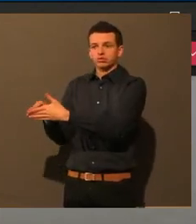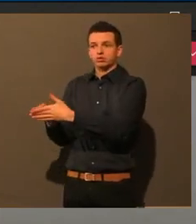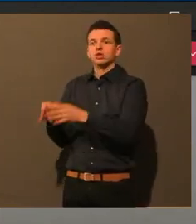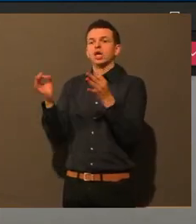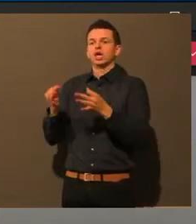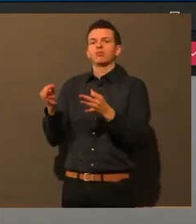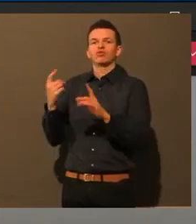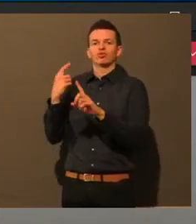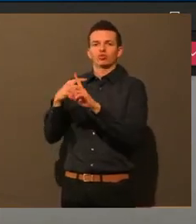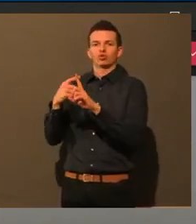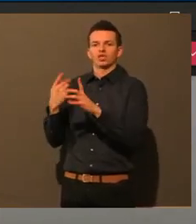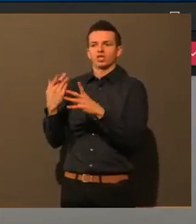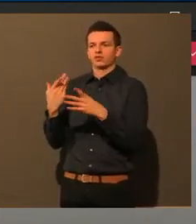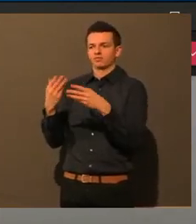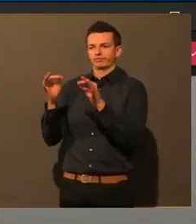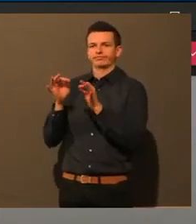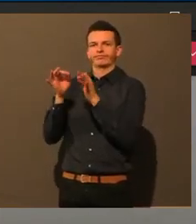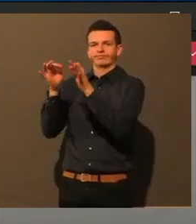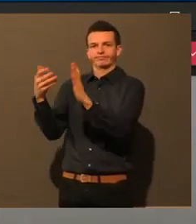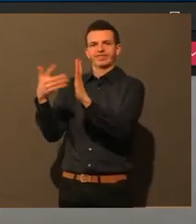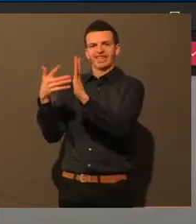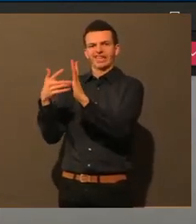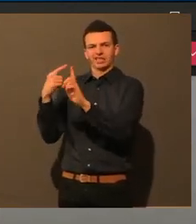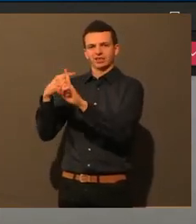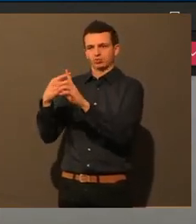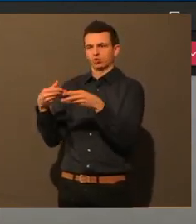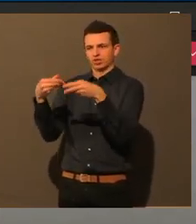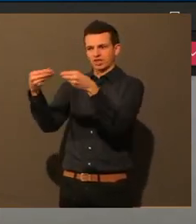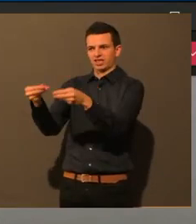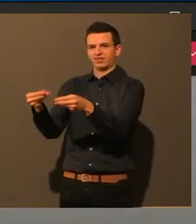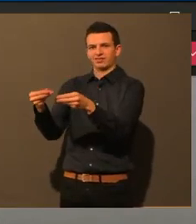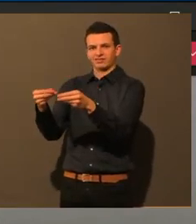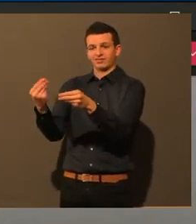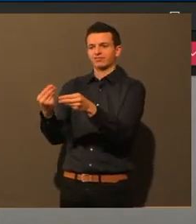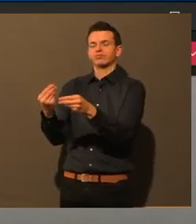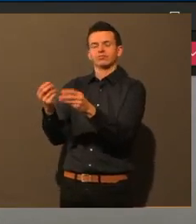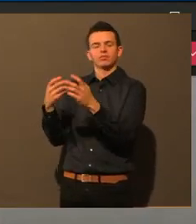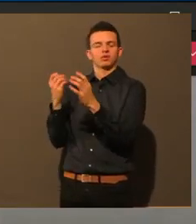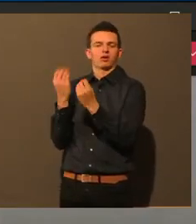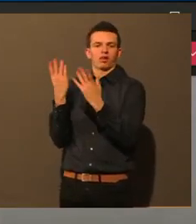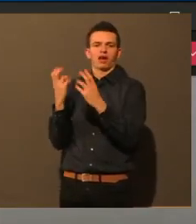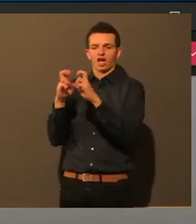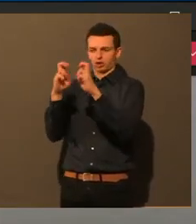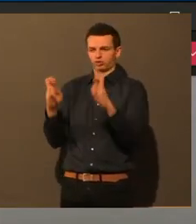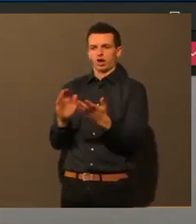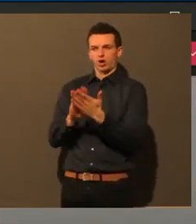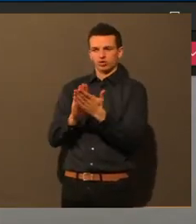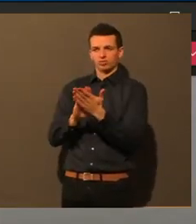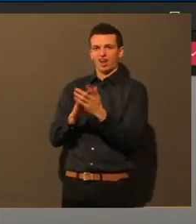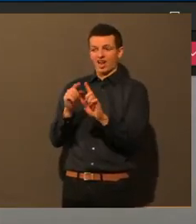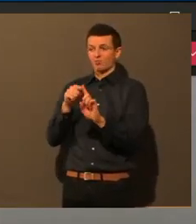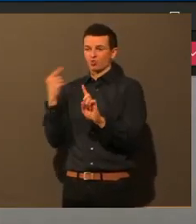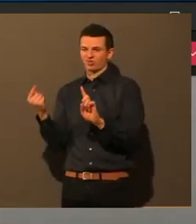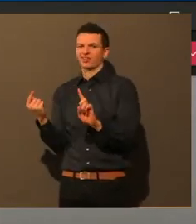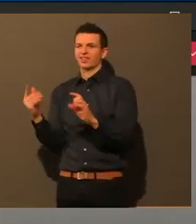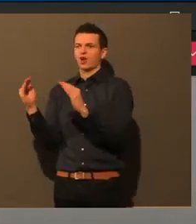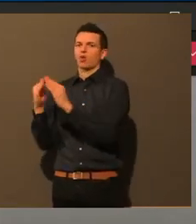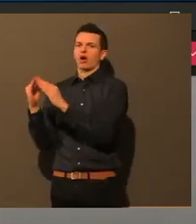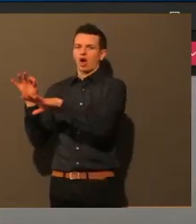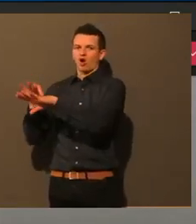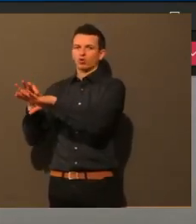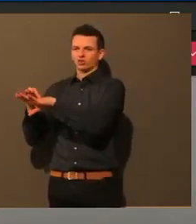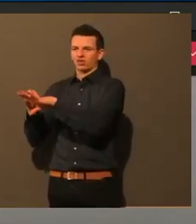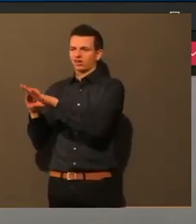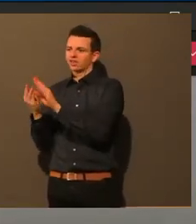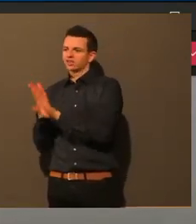bleiben soll, unter Quarantäne steht. Aber dass man halt mit seinem Hausarzt sprechen soll, weil das ist natürlich derjenige oder diejenige, die als erstes Mal auch für die Patienten